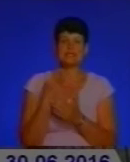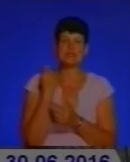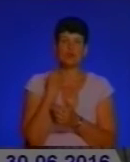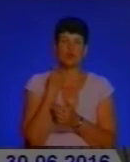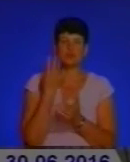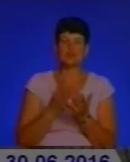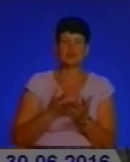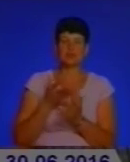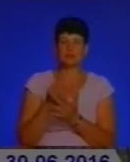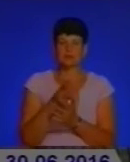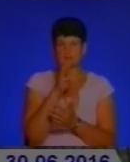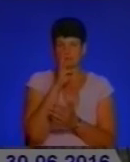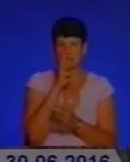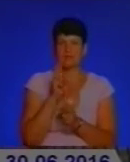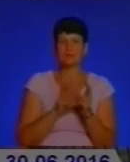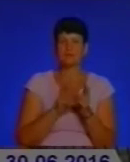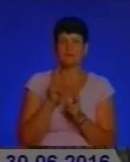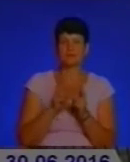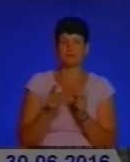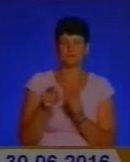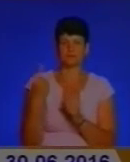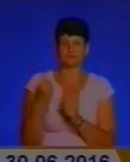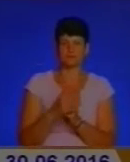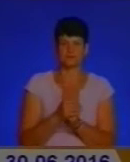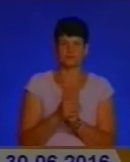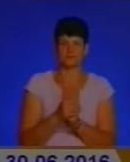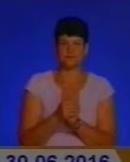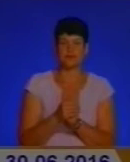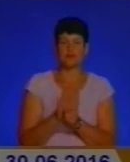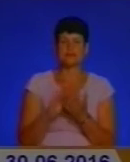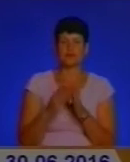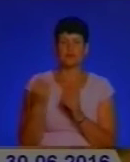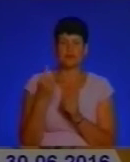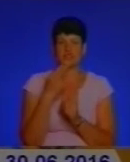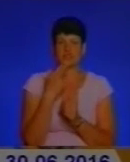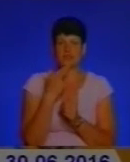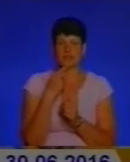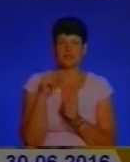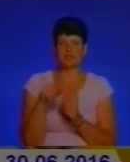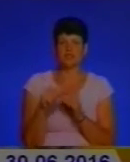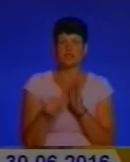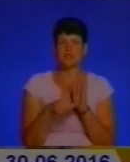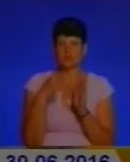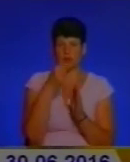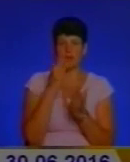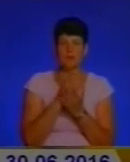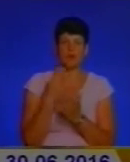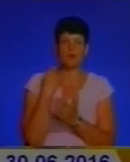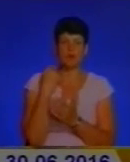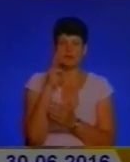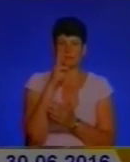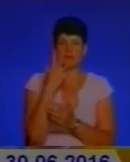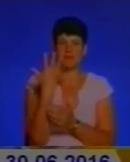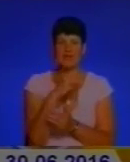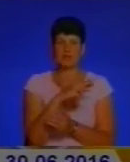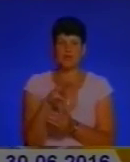із виплати заробітної плати підприємствами Тернопільщини. Станом на 1 червня 2016 року ми маємо заборгованість заробітної плати 5 млн